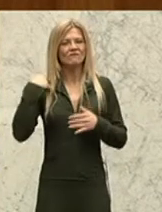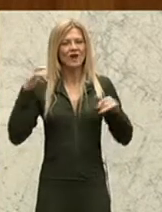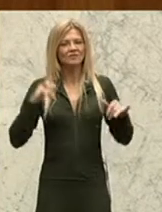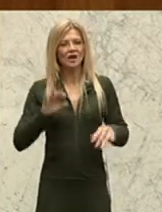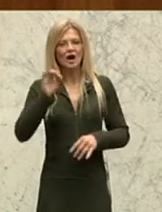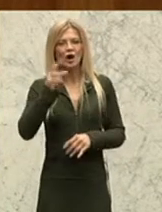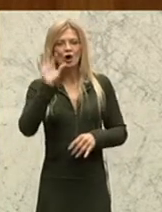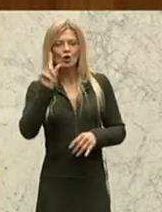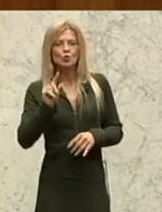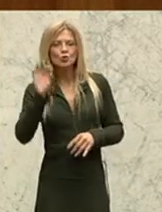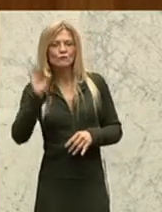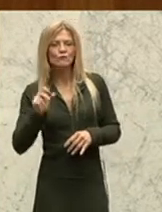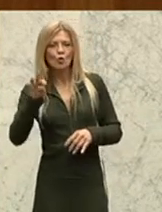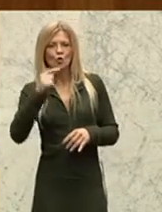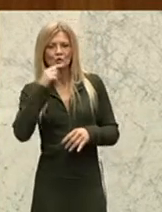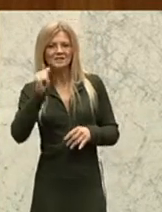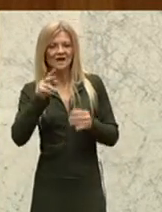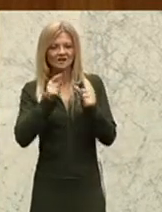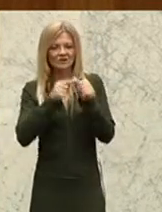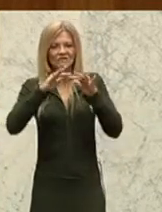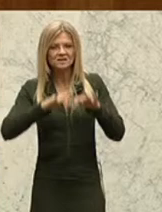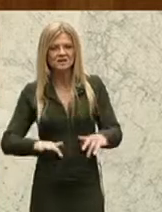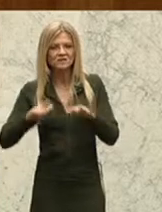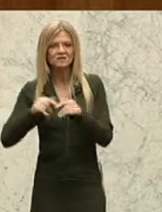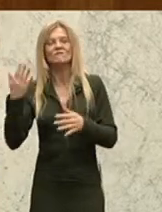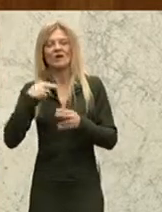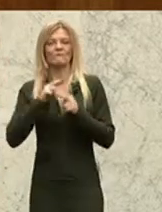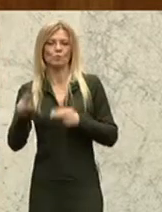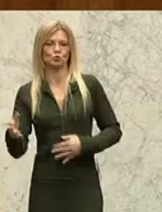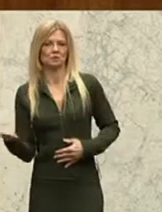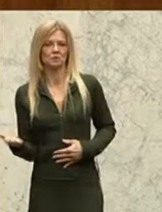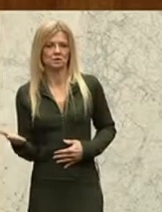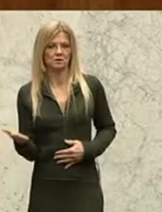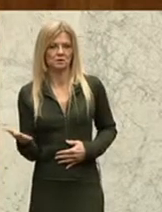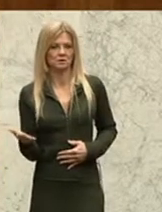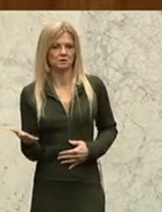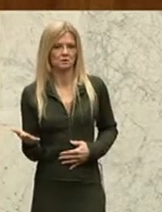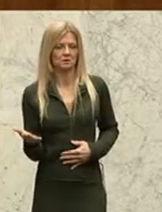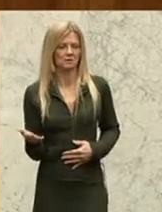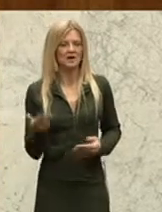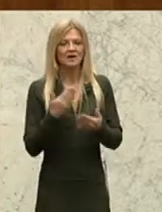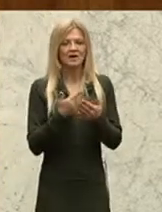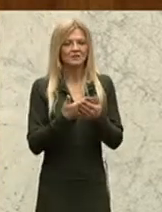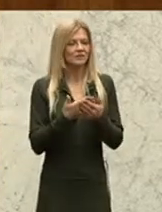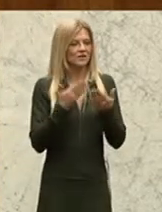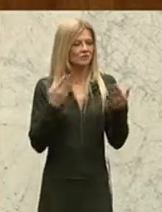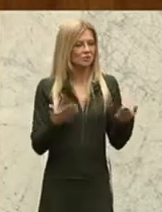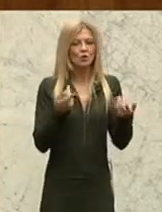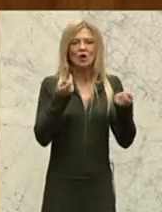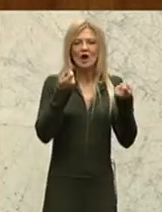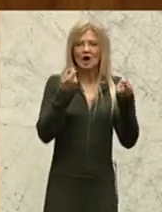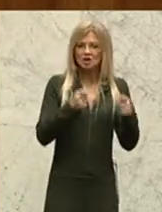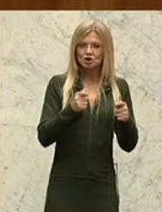Glyphosatanwendung bei der Sikation in Österreich verboten wurde. Deshalb wird der Entschließungsantrag bzw. der